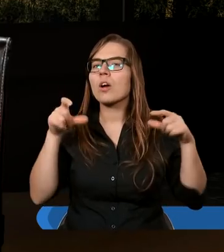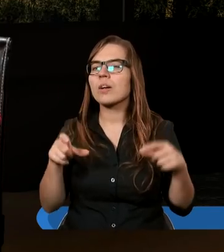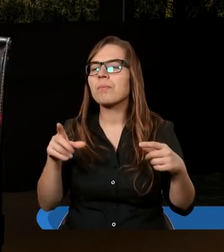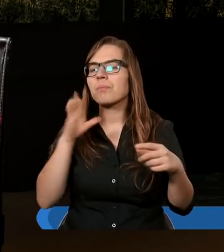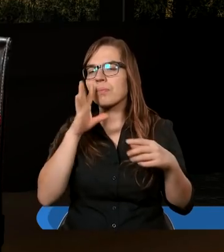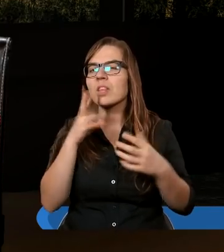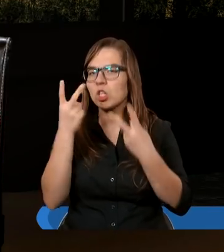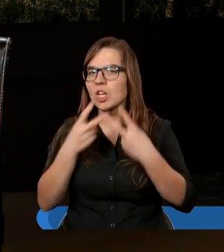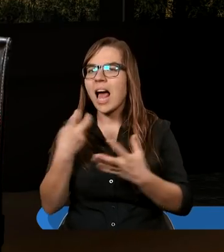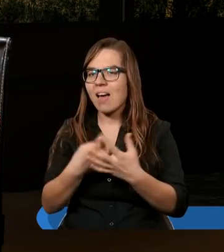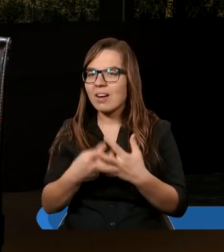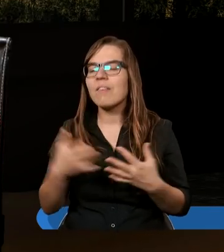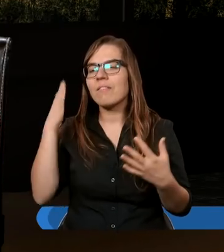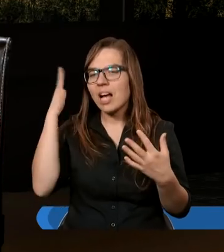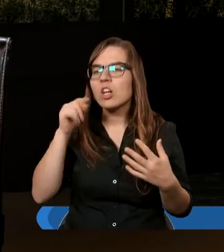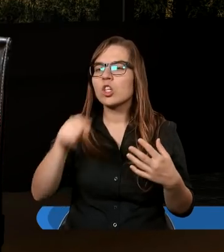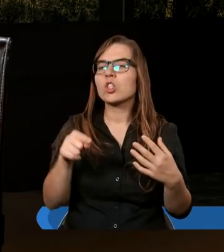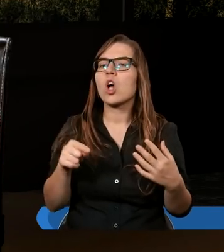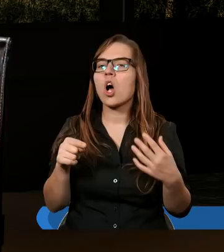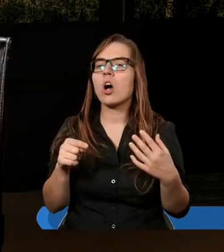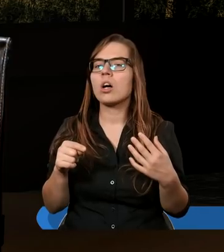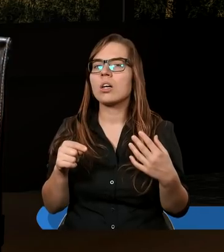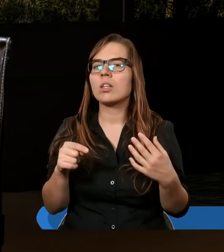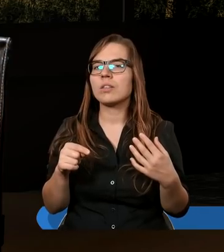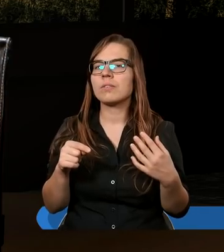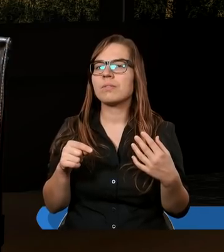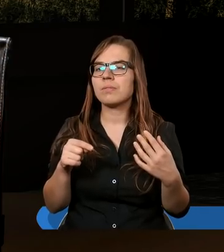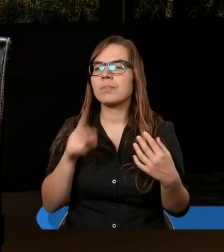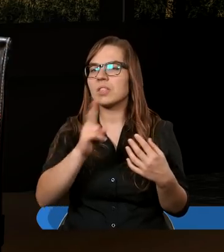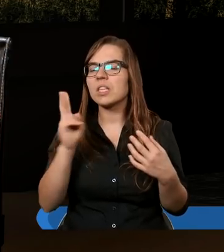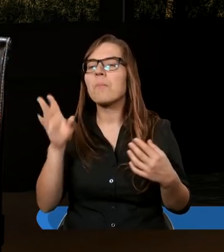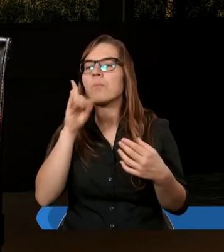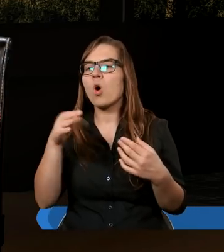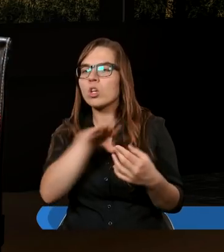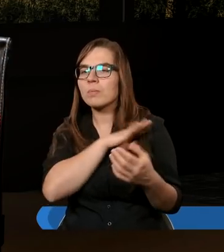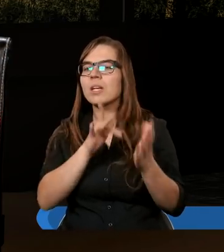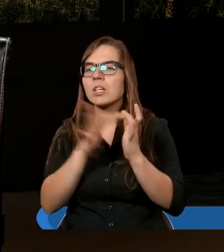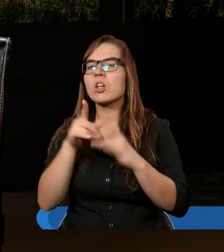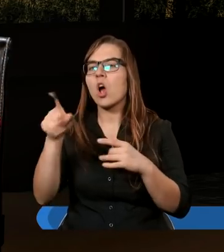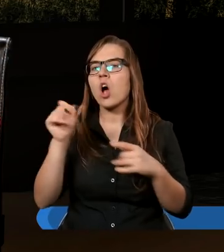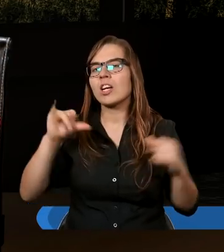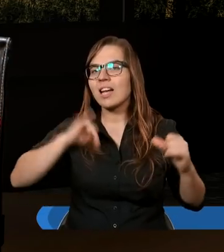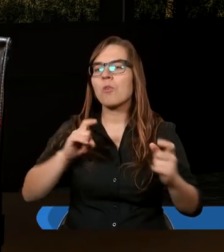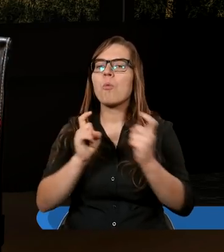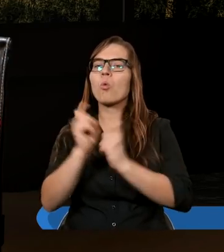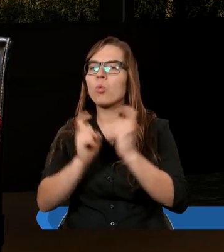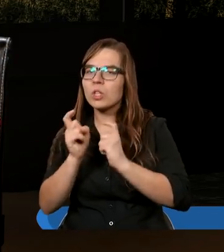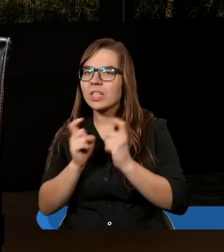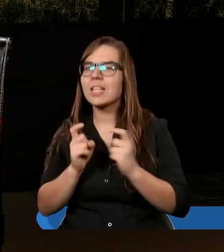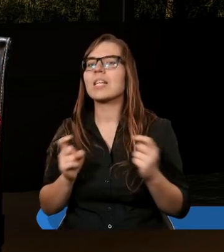Ewangelię, wie, że do czasu śmierci Jezusa oni się ze sobą kłócili.